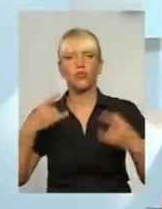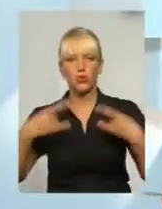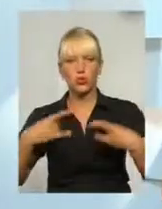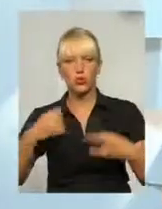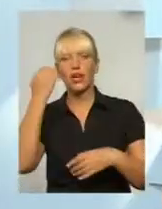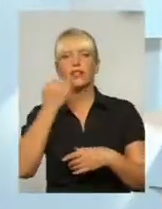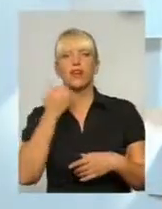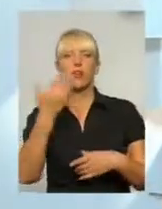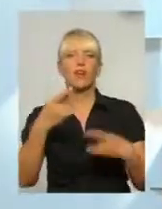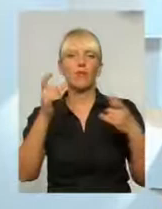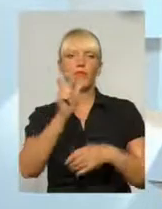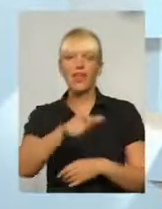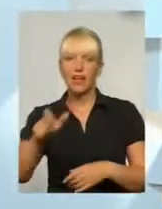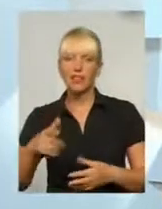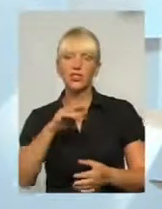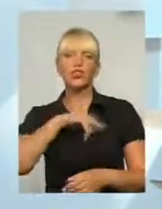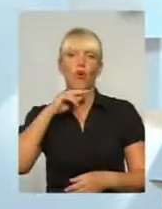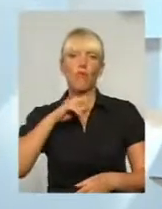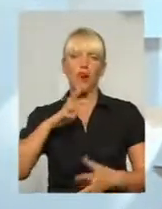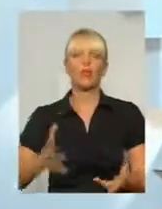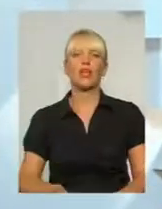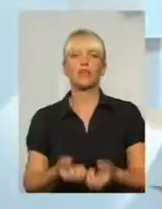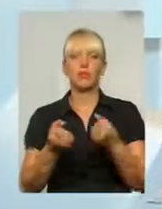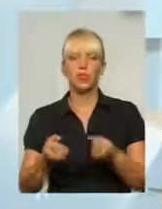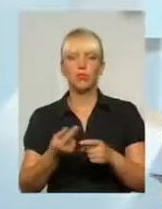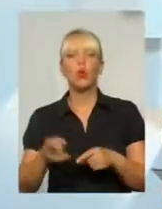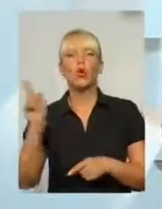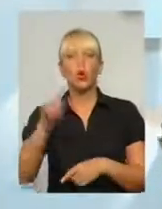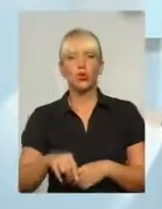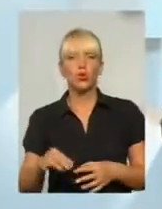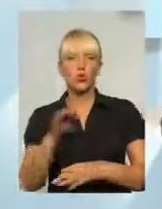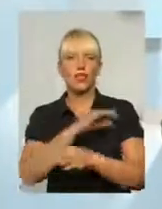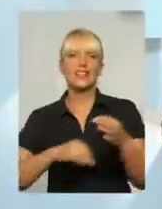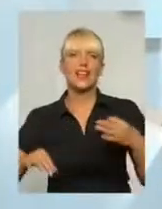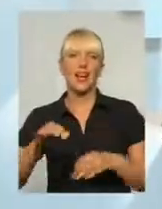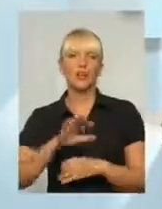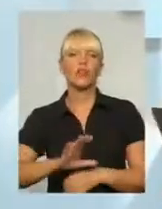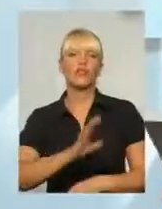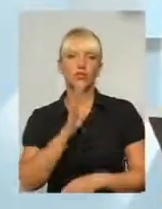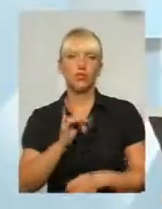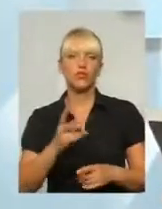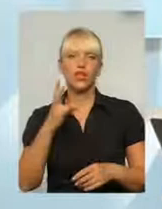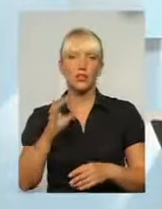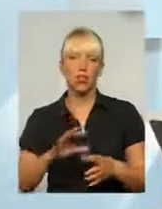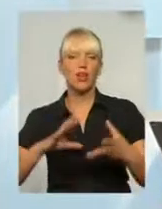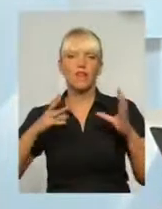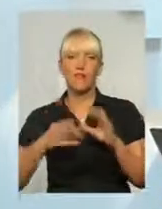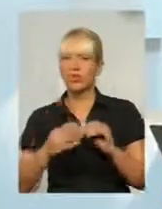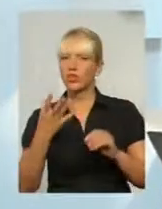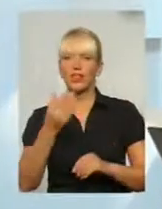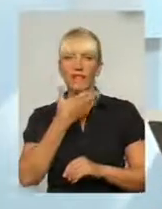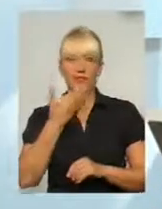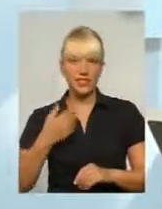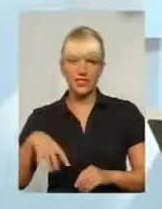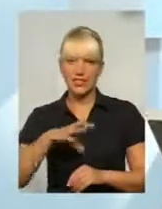Дякуємо вам, телеглядачі, за увагу і за підтримку. Отож, діалог відбувся, але висновки зроблені ще не всі,